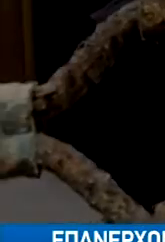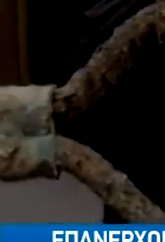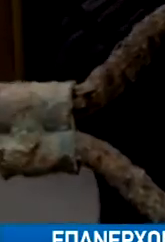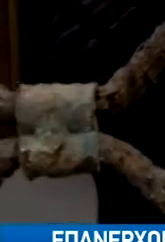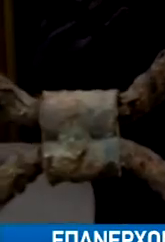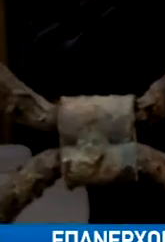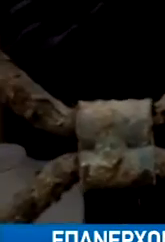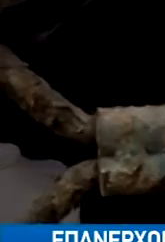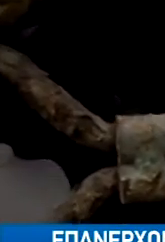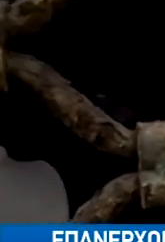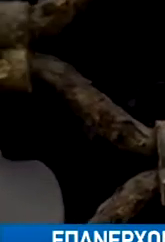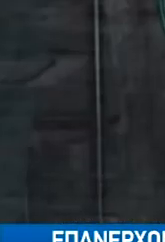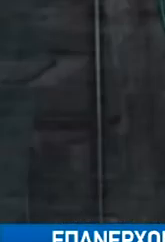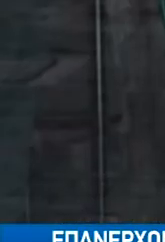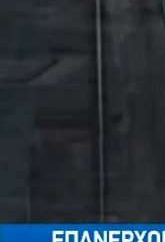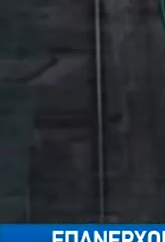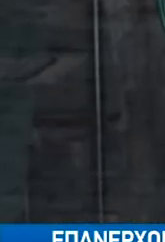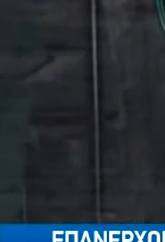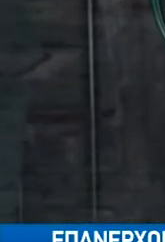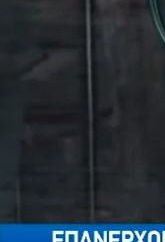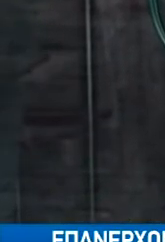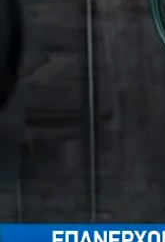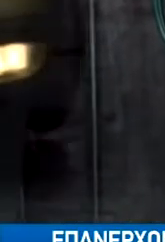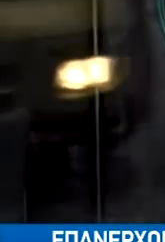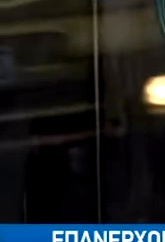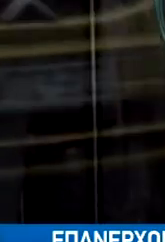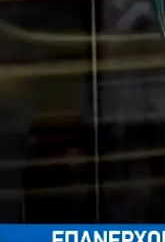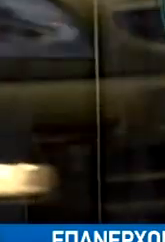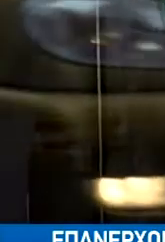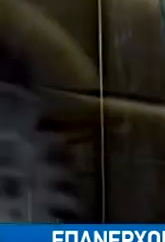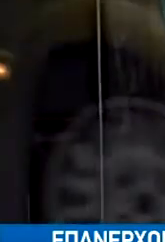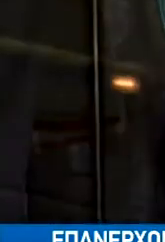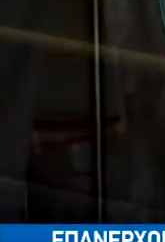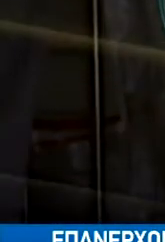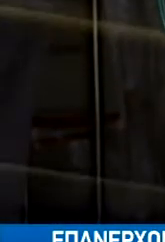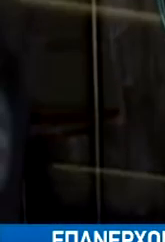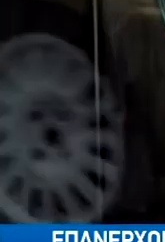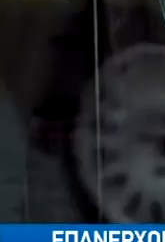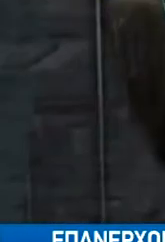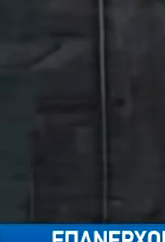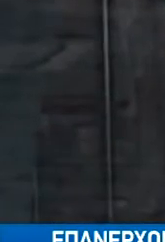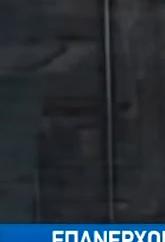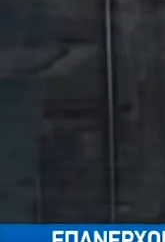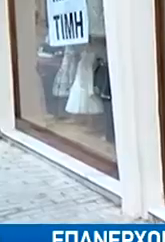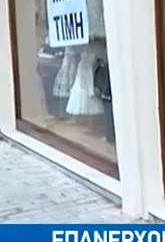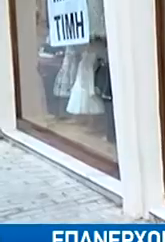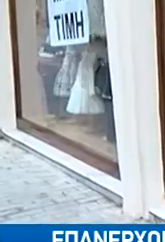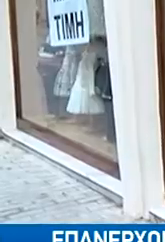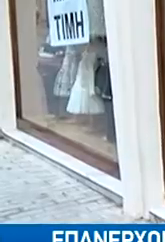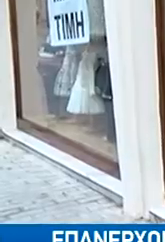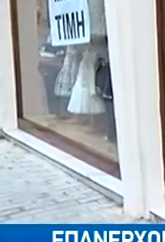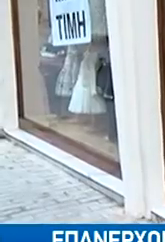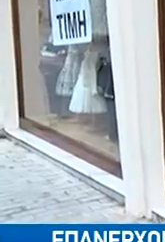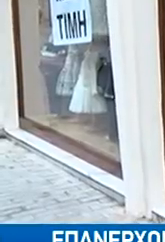χρήση μάσκας. Ωστόσο υπάρχει μια σημαντική διαφορά από το πρώτο λουκέτο. Η πρωτοβάθμια εκπαίδευση και τα ειδικά